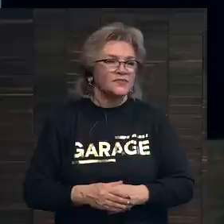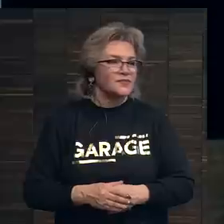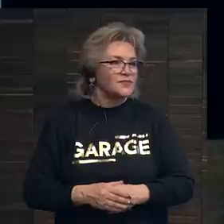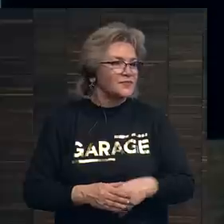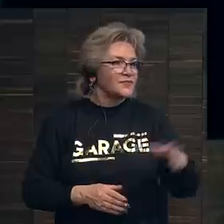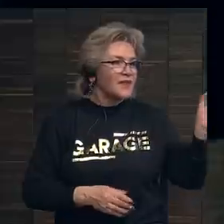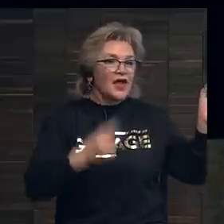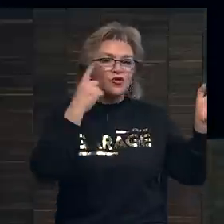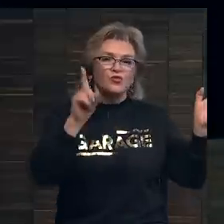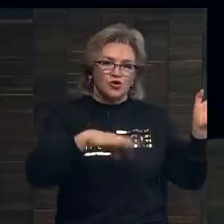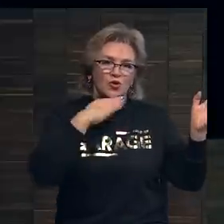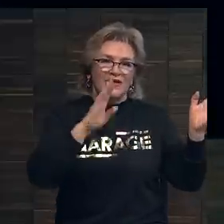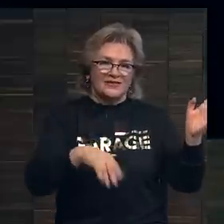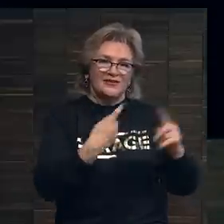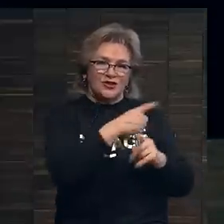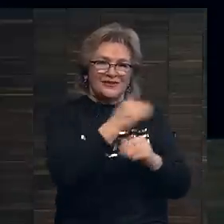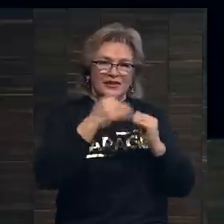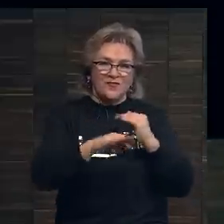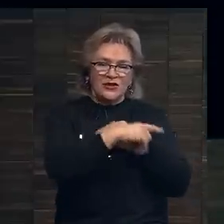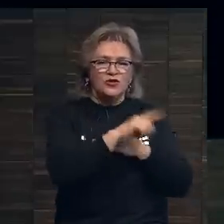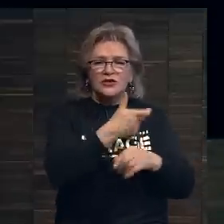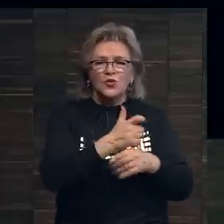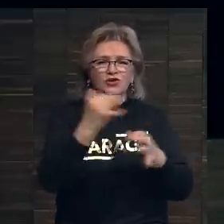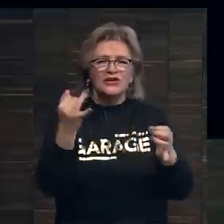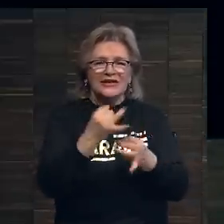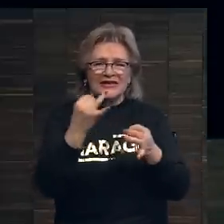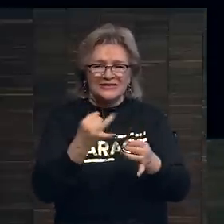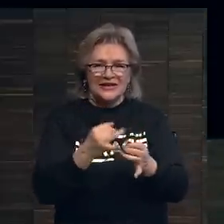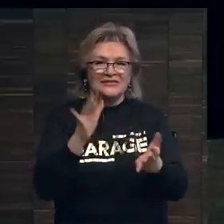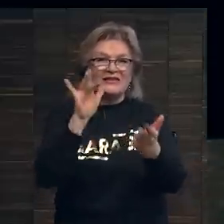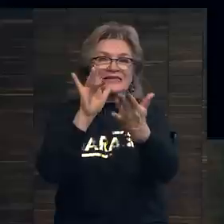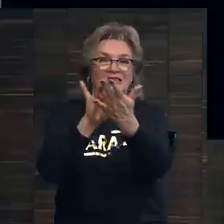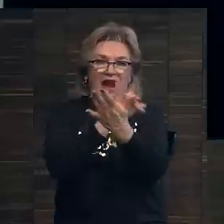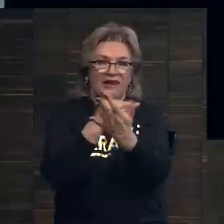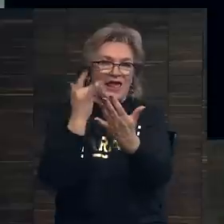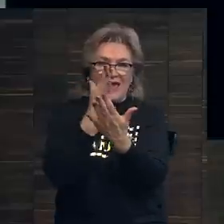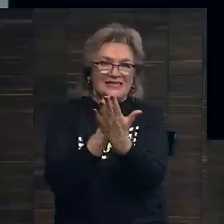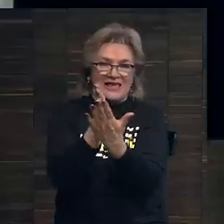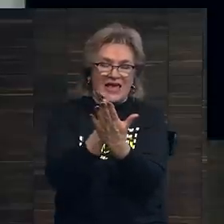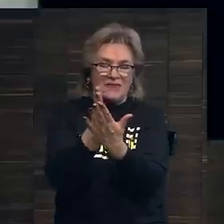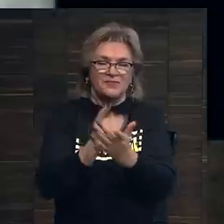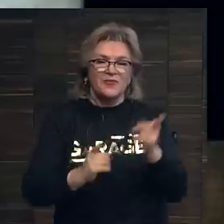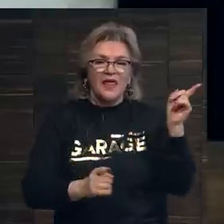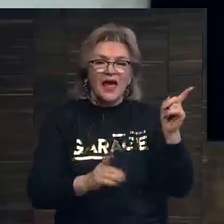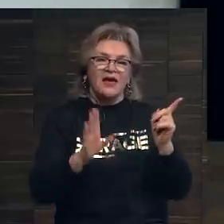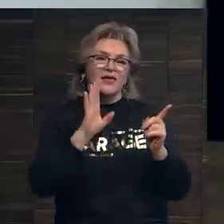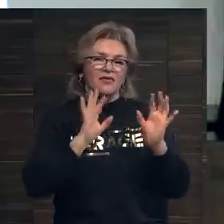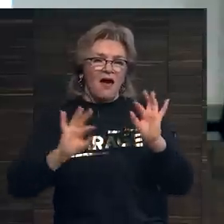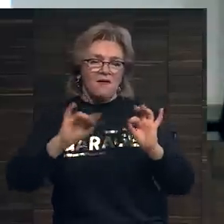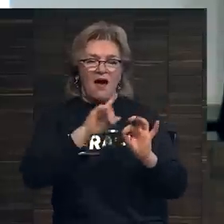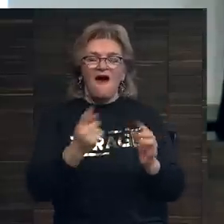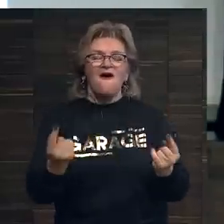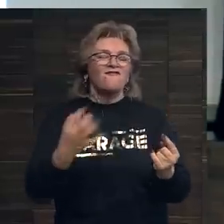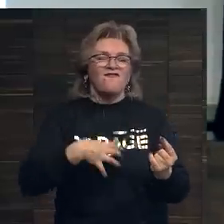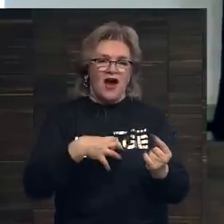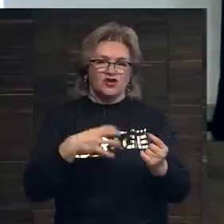я думаю, что достаточно с этим видео. Здесь очень интересная центральная идея. Эта дама важный